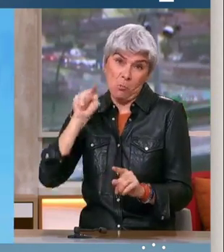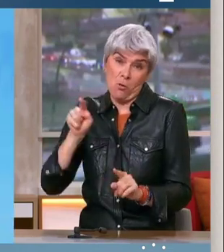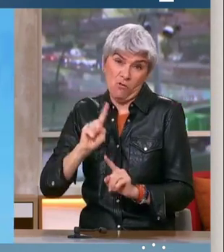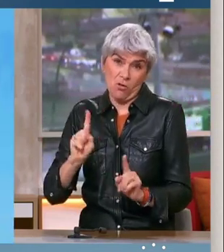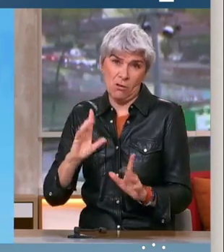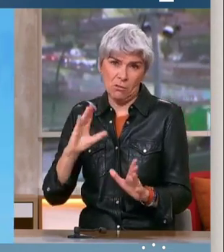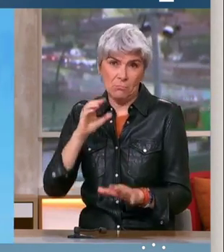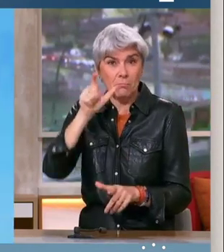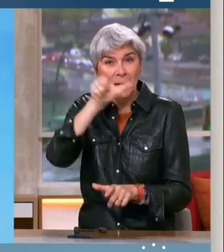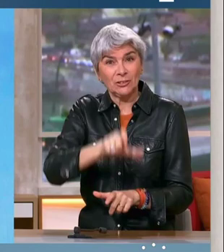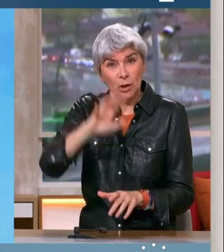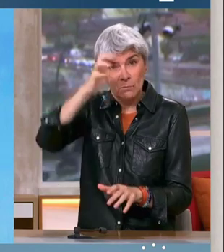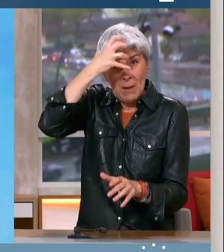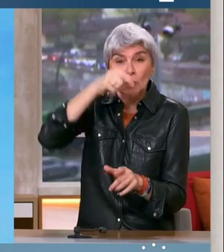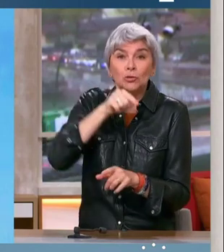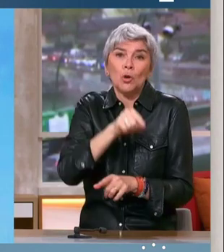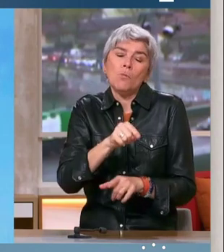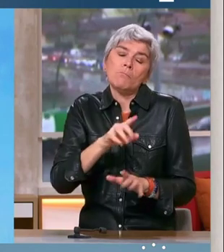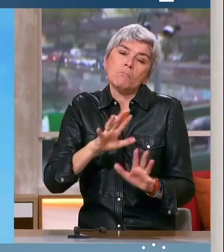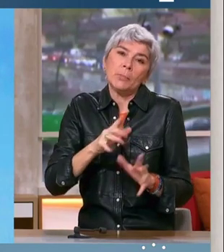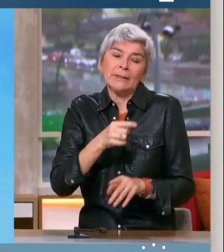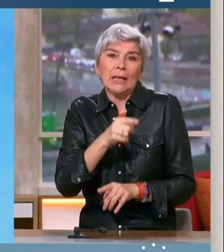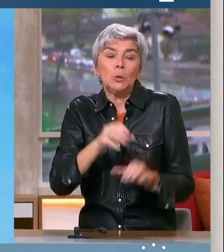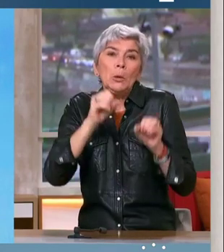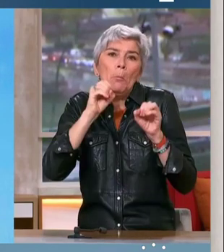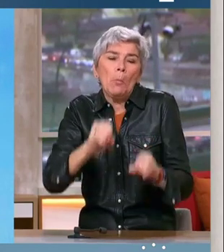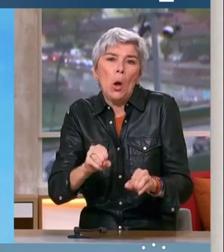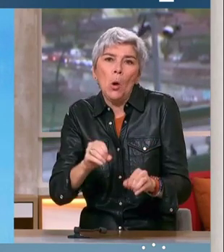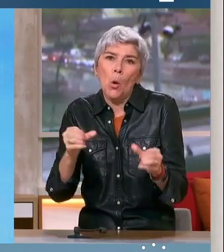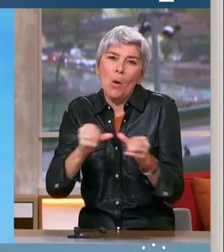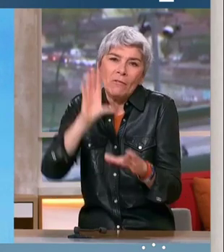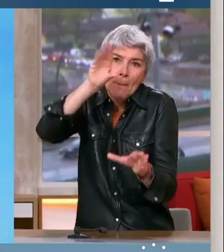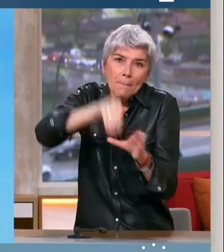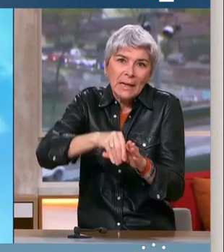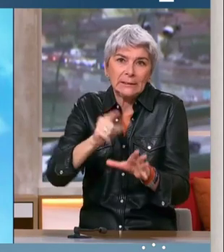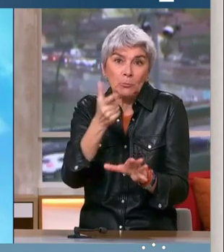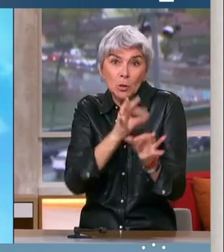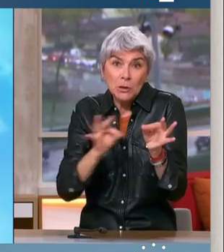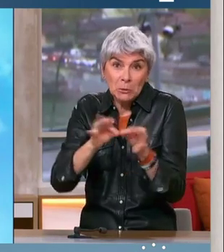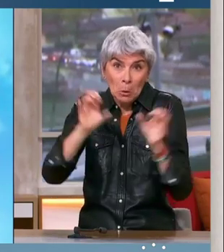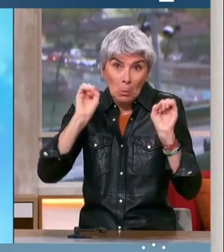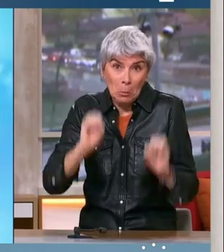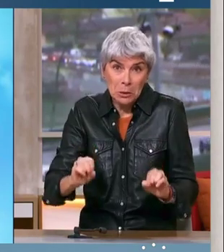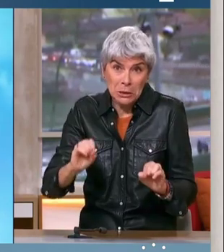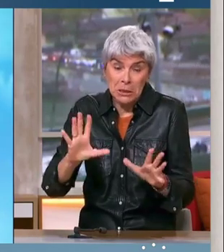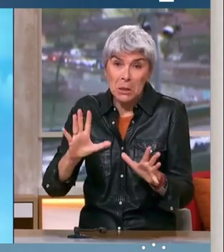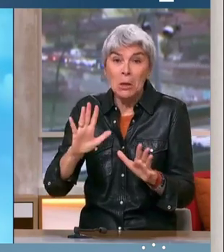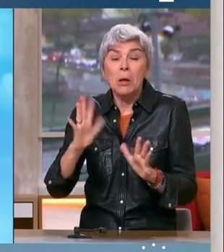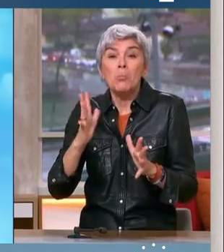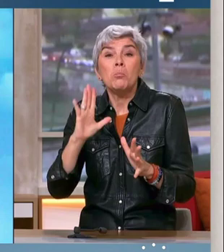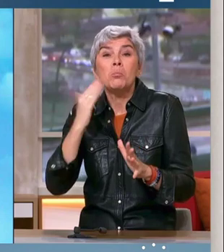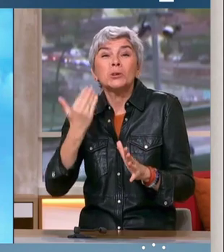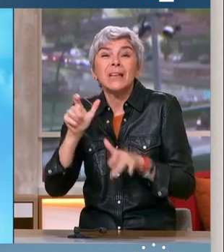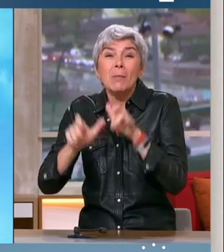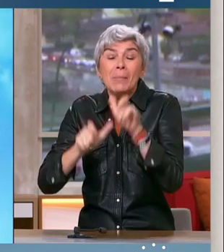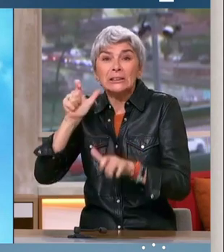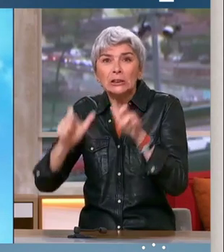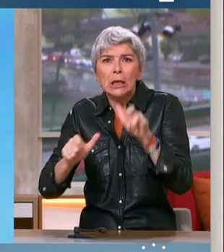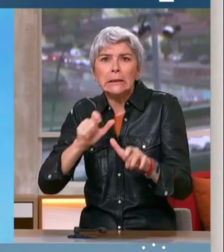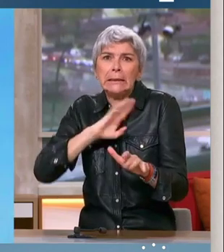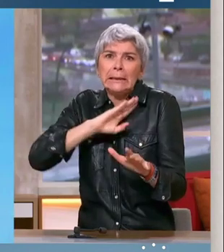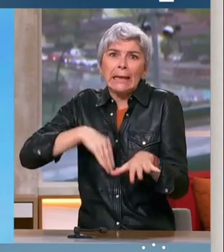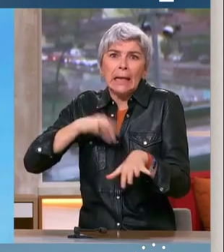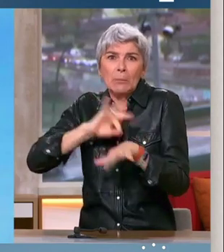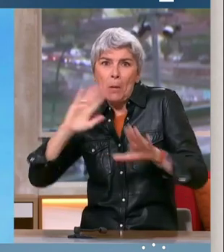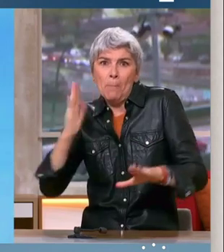parce que Jean-Luc Mélenchon est peut-être le seul qui peut accéder au second tour. Est-ce que vous n'avez pas peur que certains de vos électeurs changent d'avis au dernier moment ? D